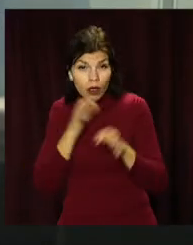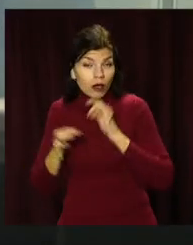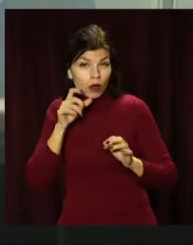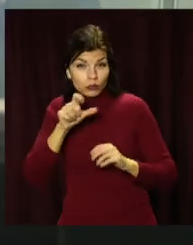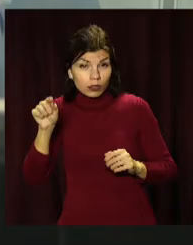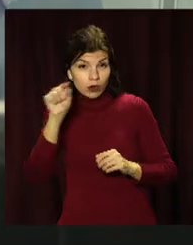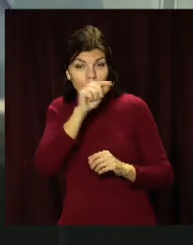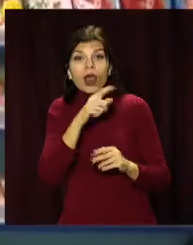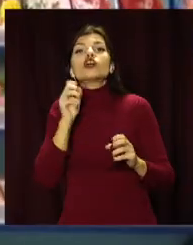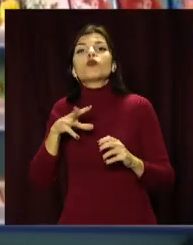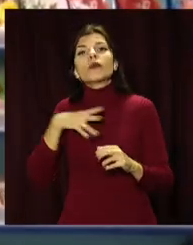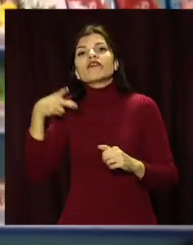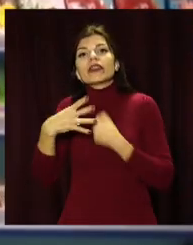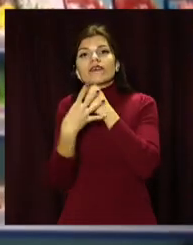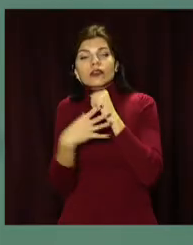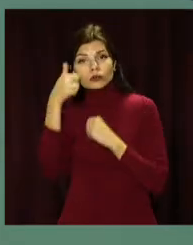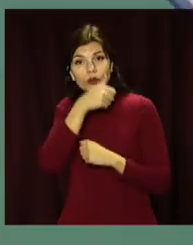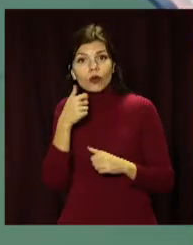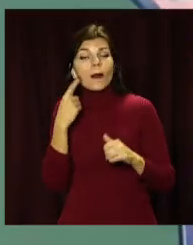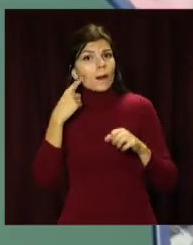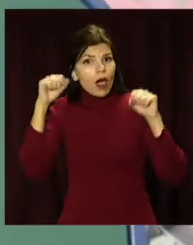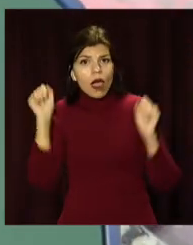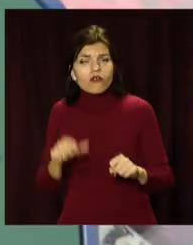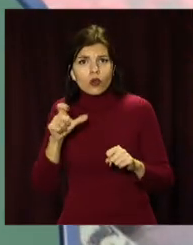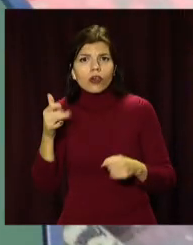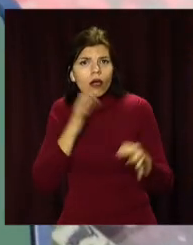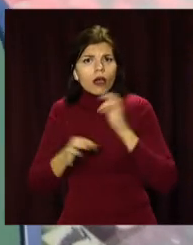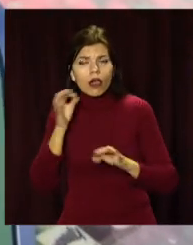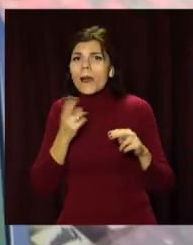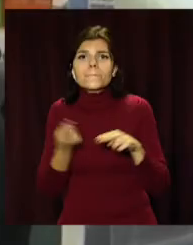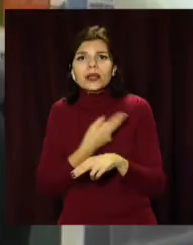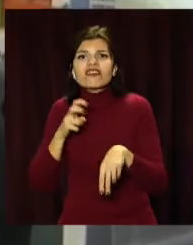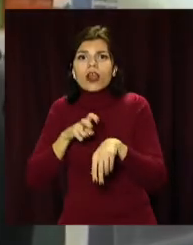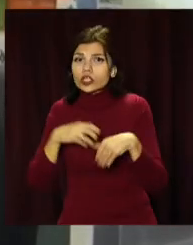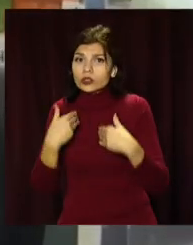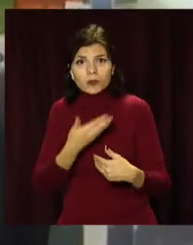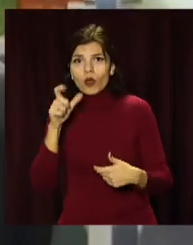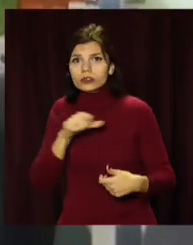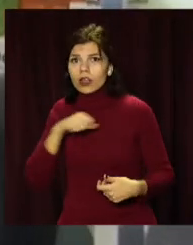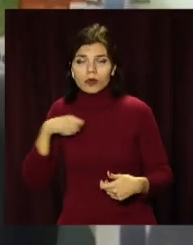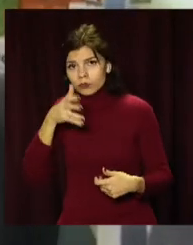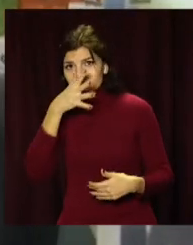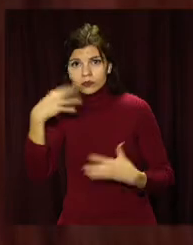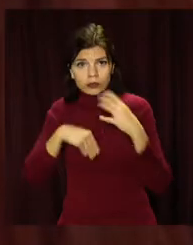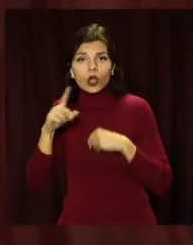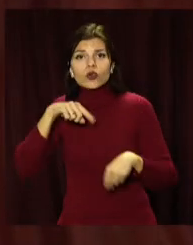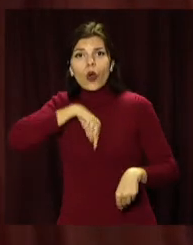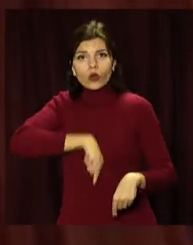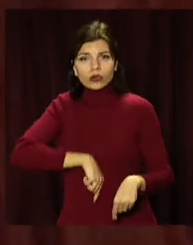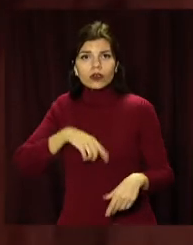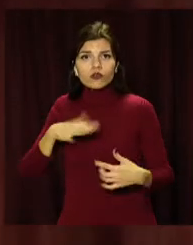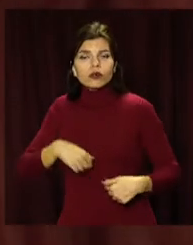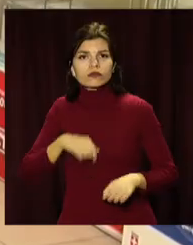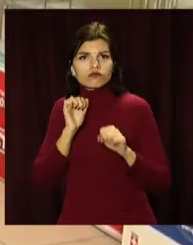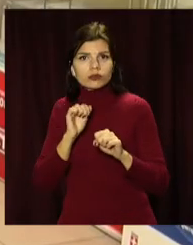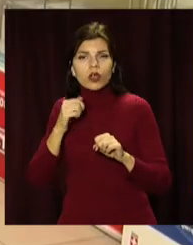періодом 2019 року. Масовий прийом антибіотиків без рекомендації лікаря призведе до того, що мікроорганізми набудуть